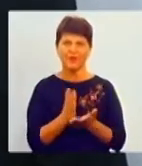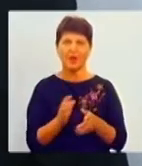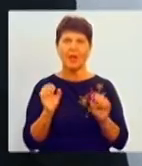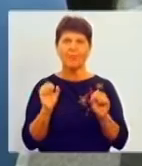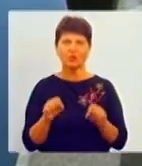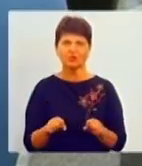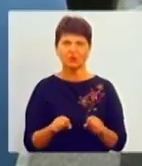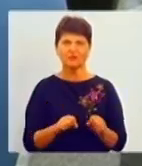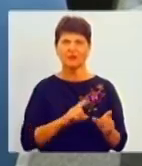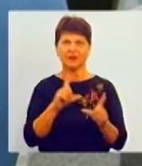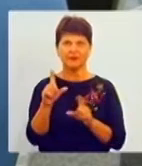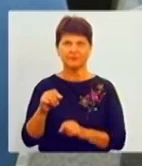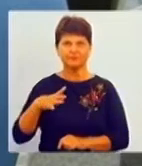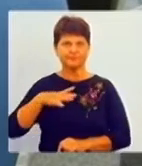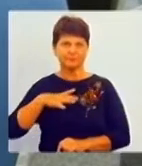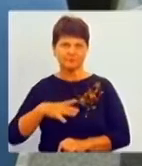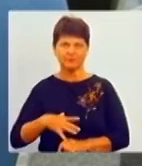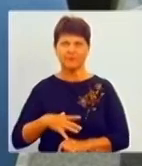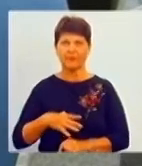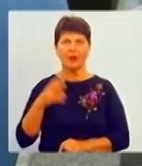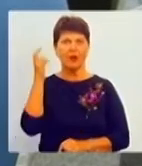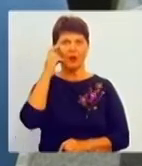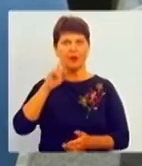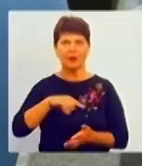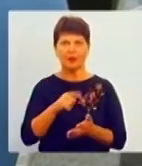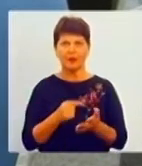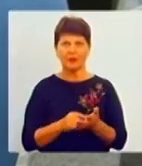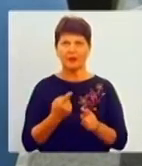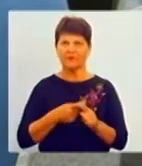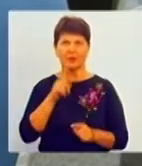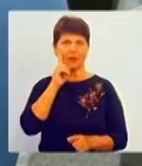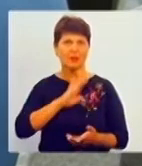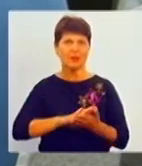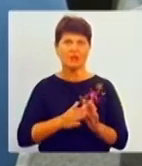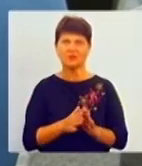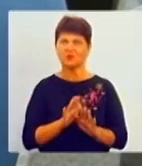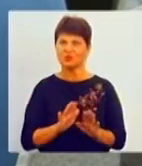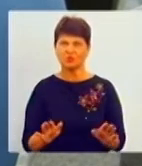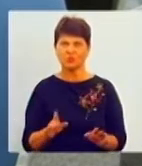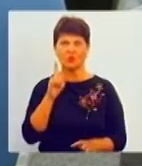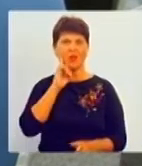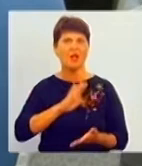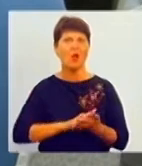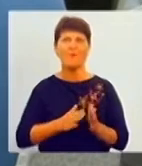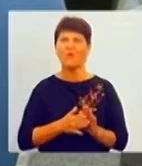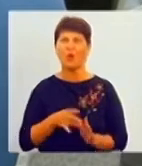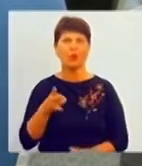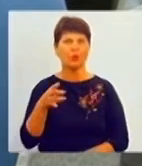доведеться добиратись до Києва, не дивлячи, що це незручно і не дуже комфортно. Однак